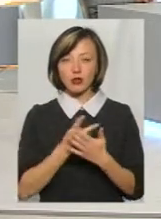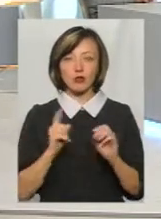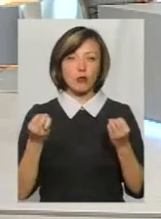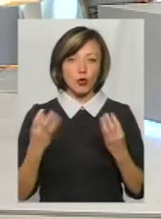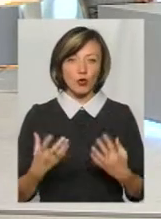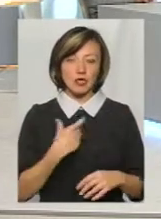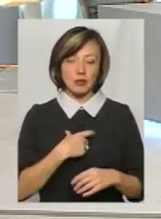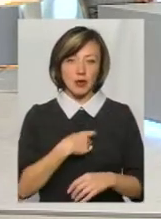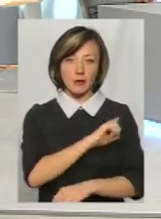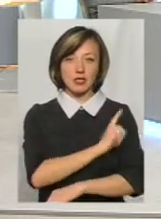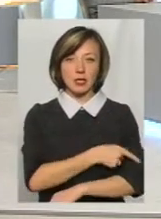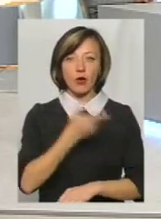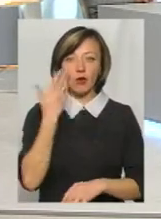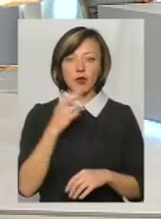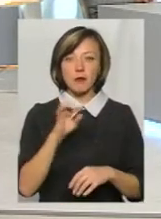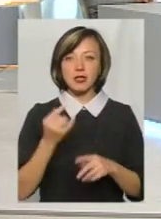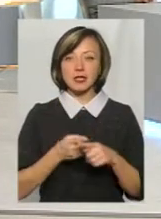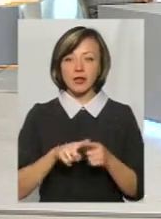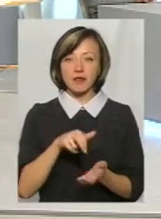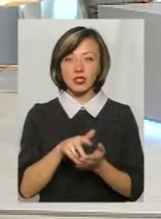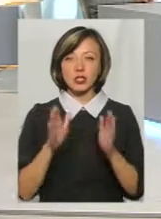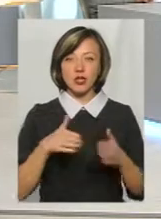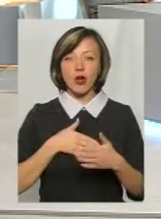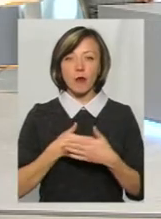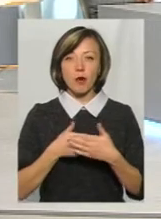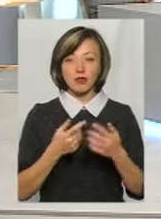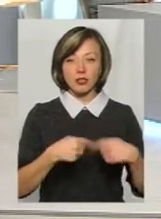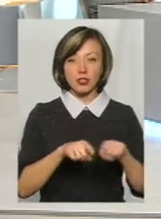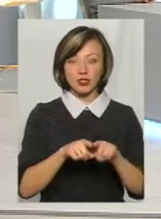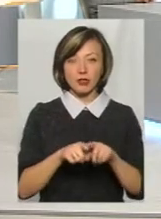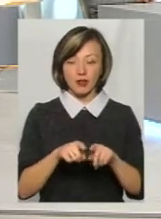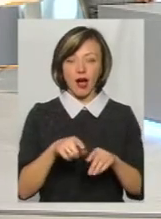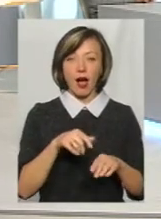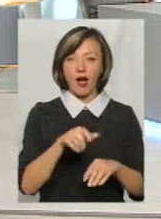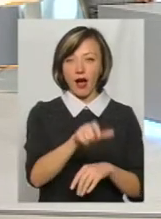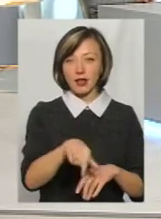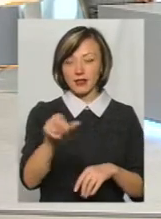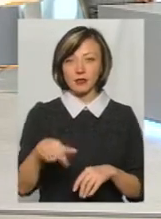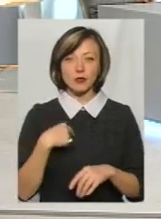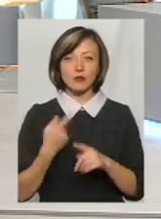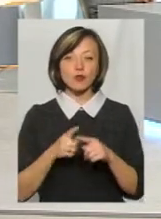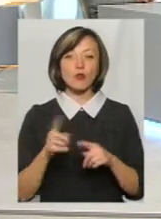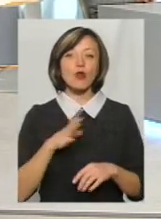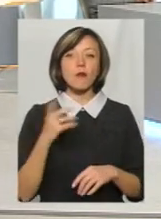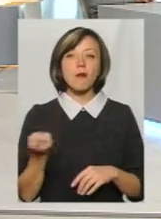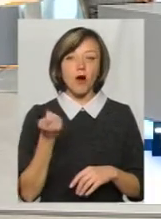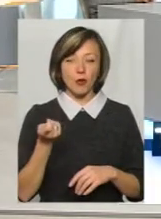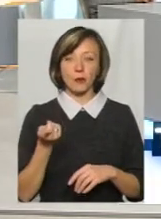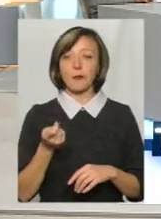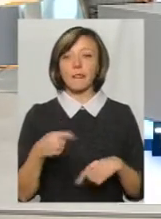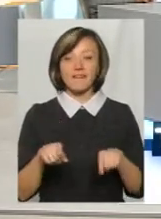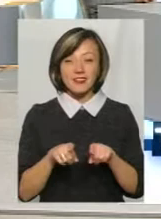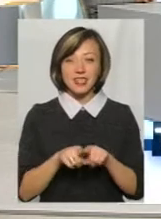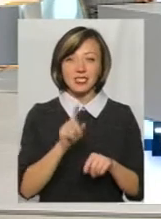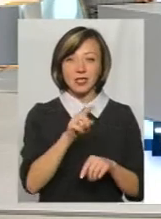просто себе підсилили. Коли би це вийшли тільки громадські діячі, активісти, мені здається, того було би замало. Все ж таки, по